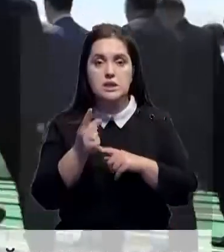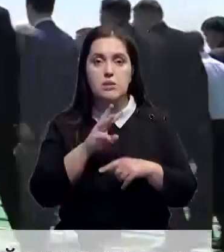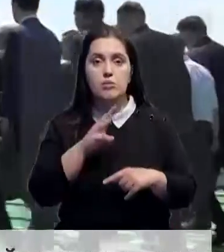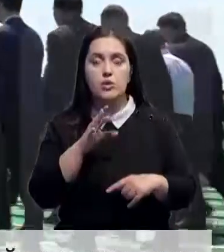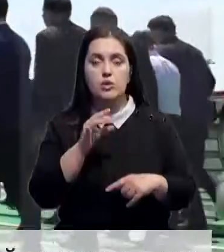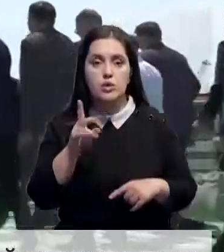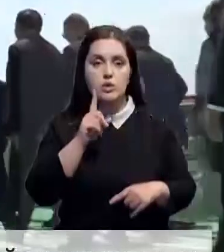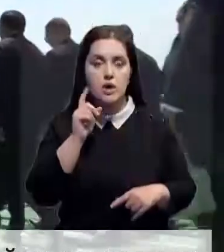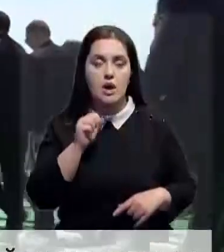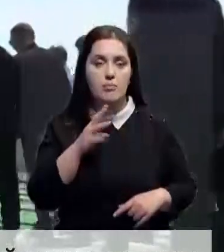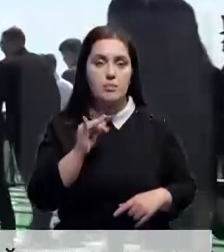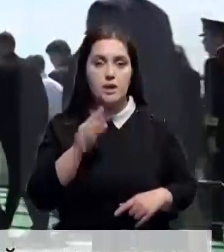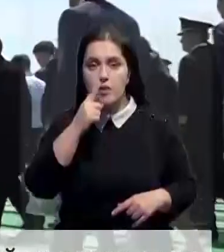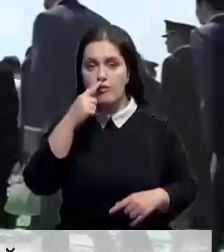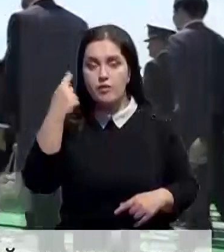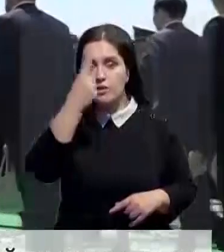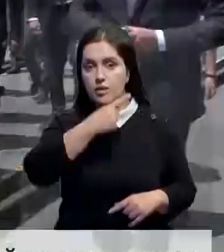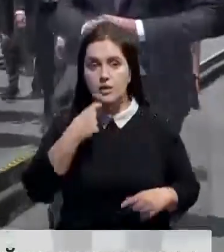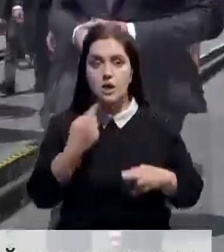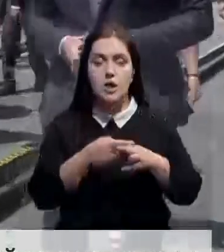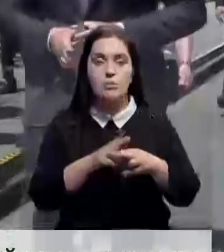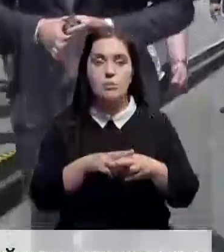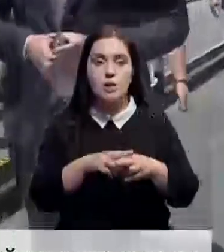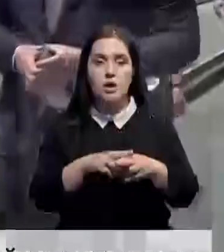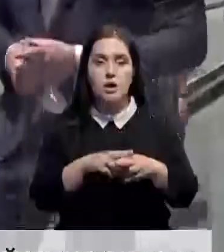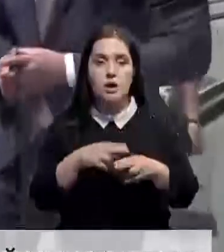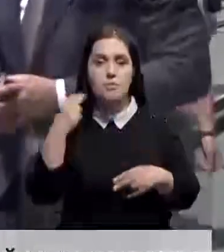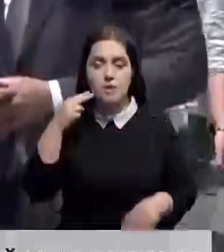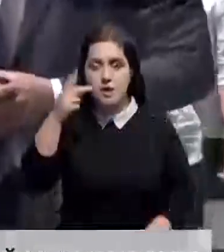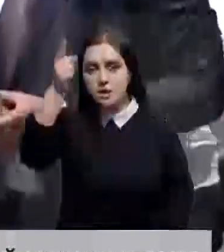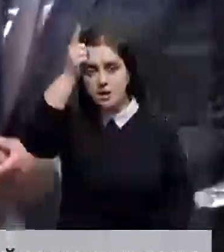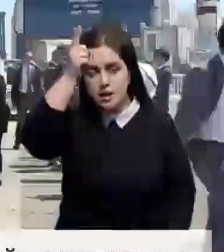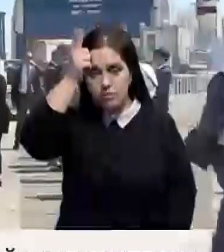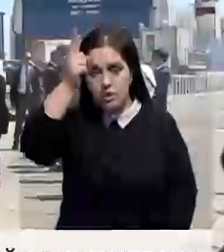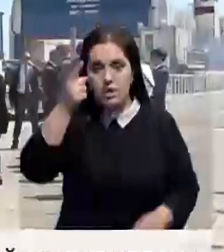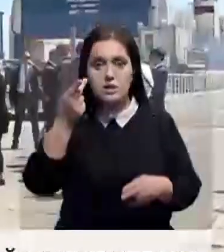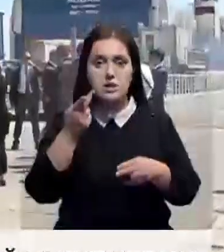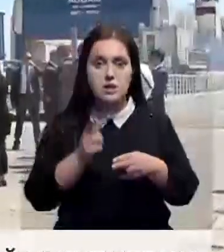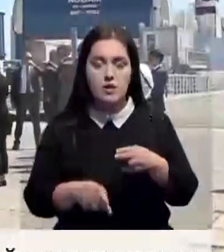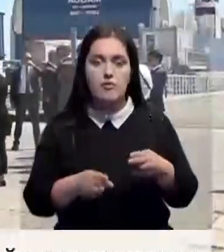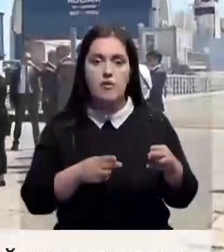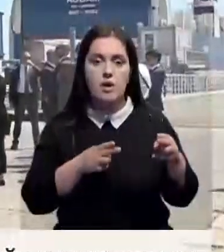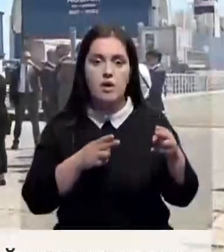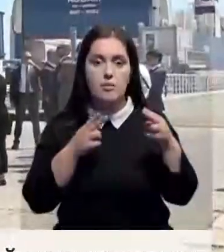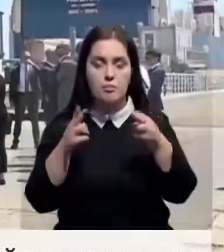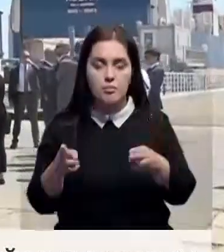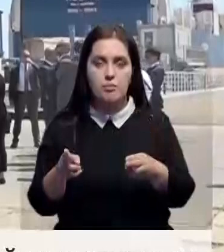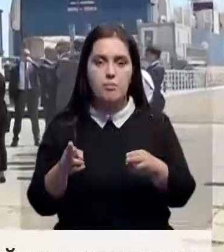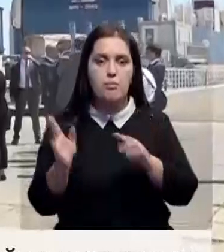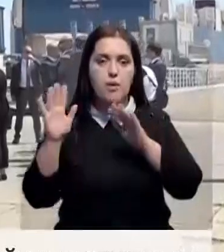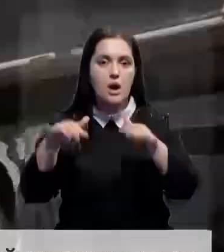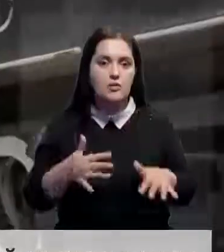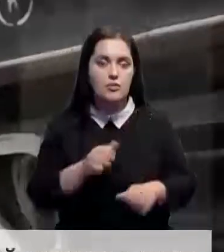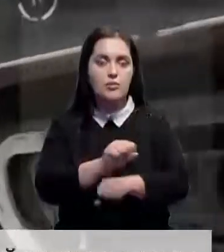зеленого аммиака в год. Визит премьер-министра Казахстана и федерального президента Германии в регион завершился посещением морского порта Курык.